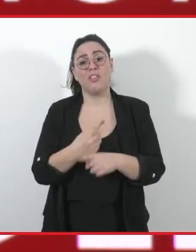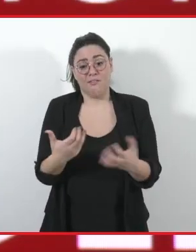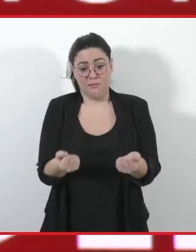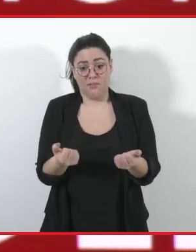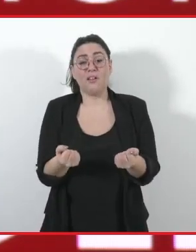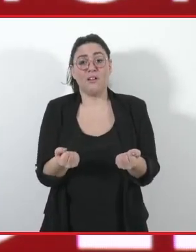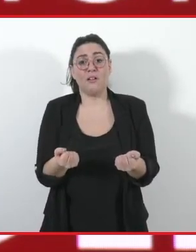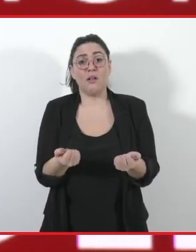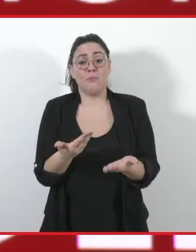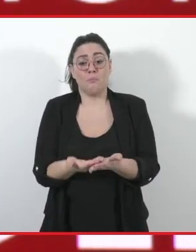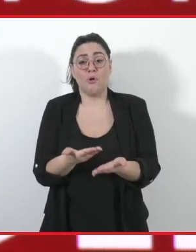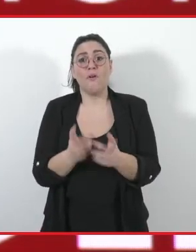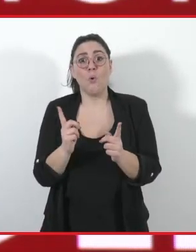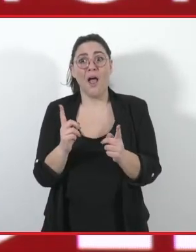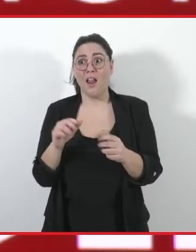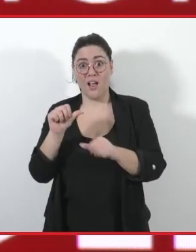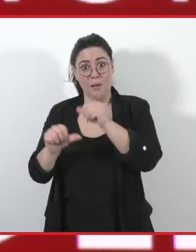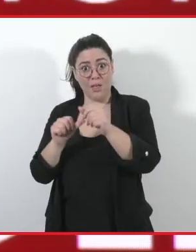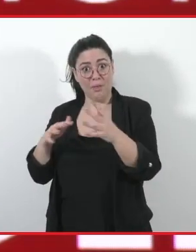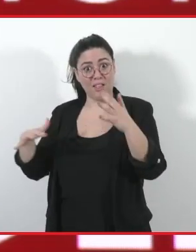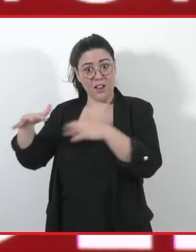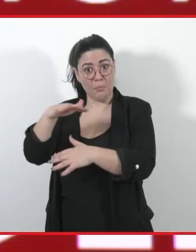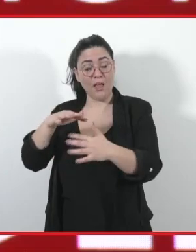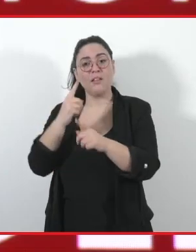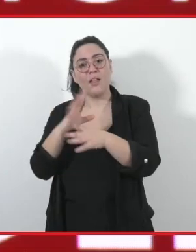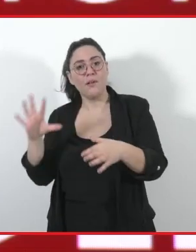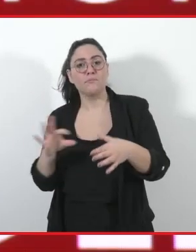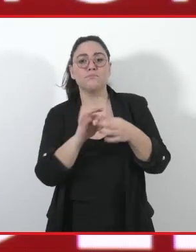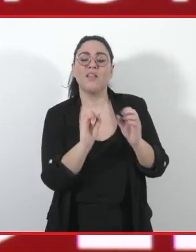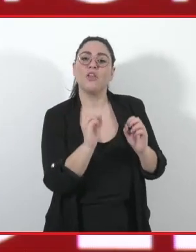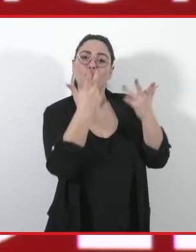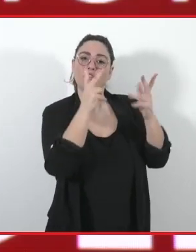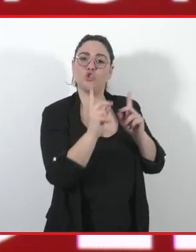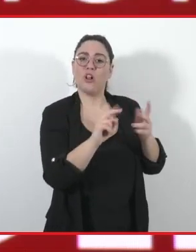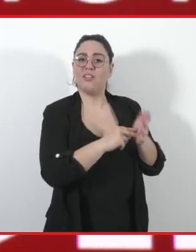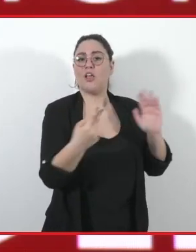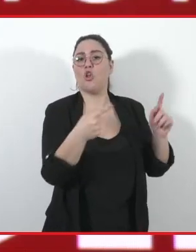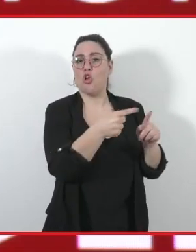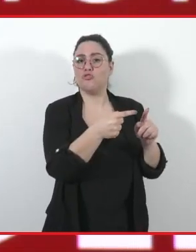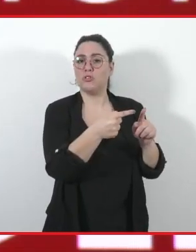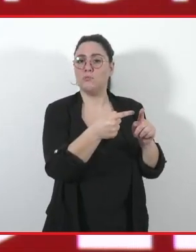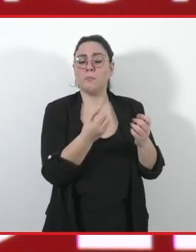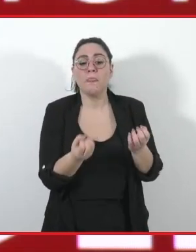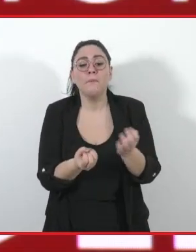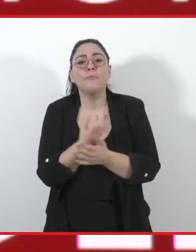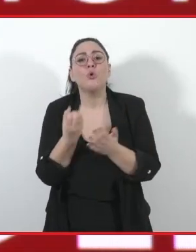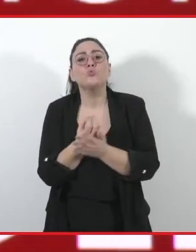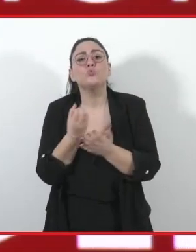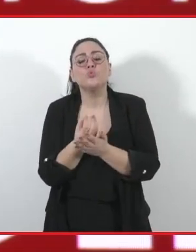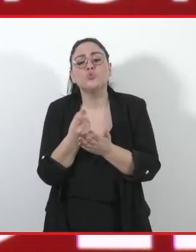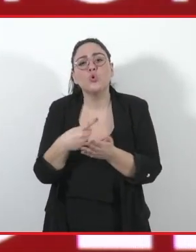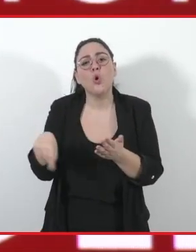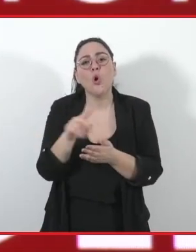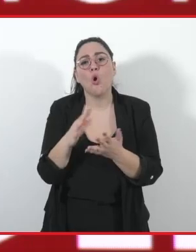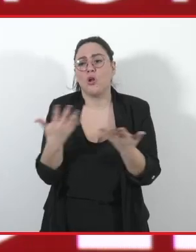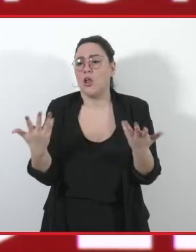a quelle dell'innovazione tecnologica, della crescita economica, della produttività, che rappresentano ancora oggi l